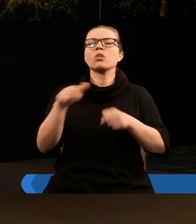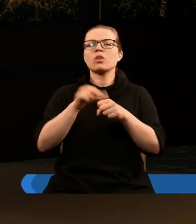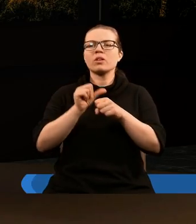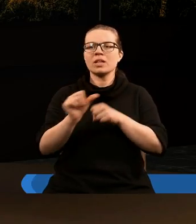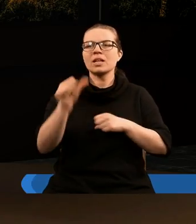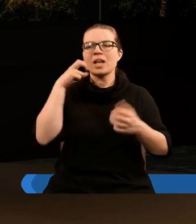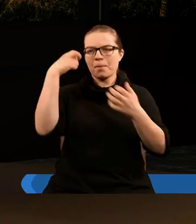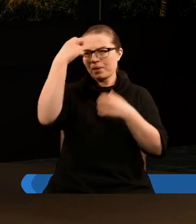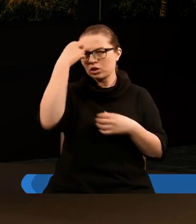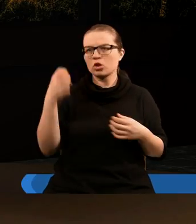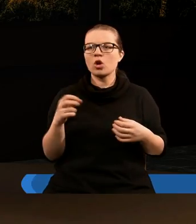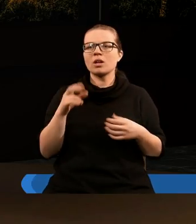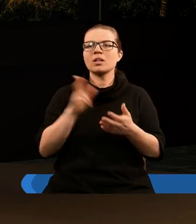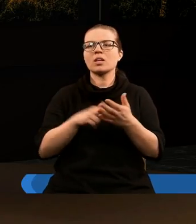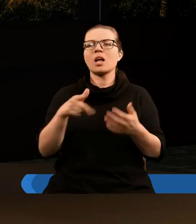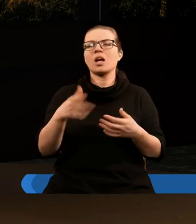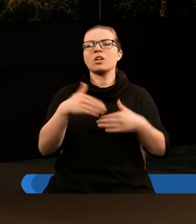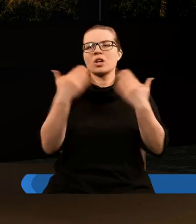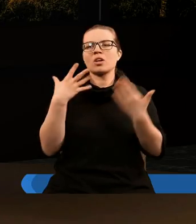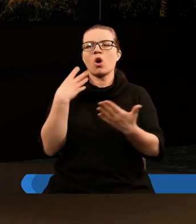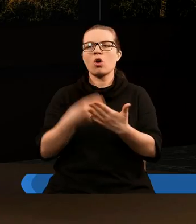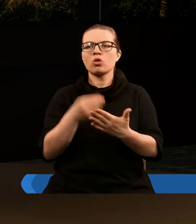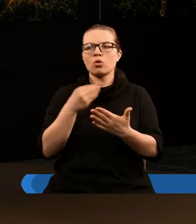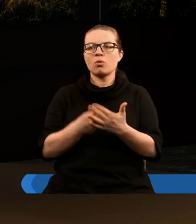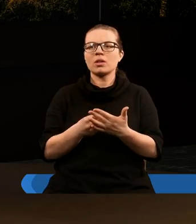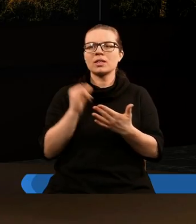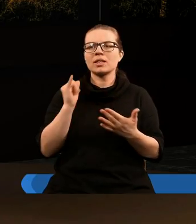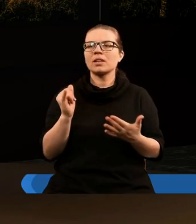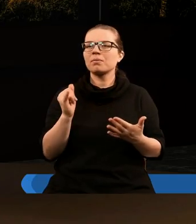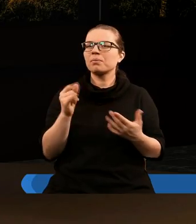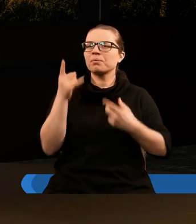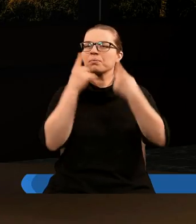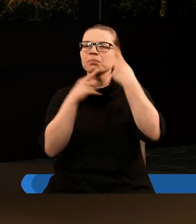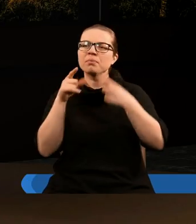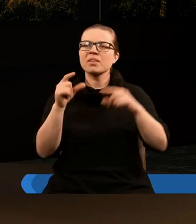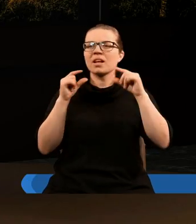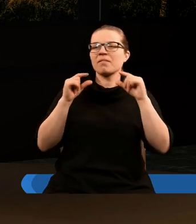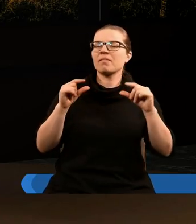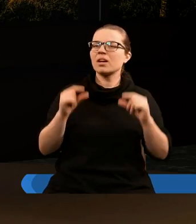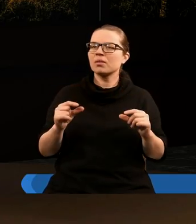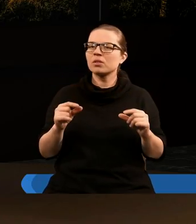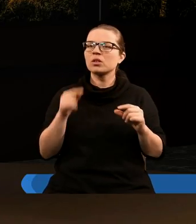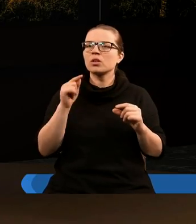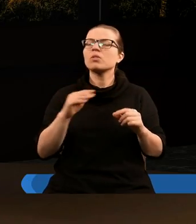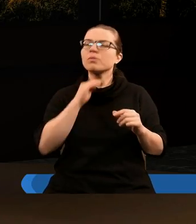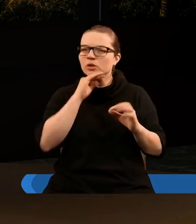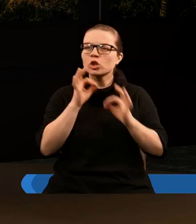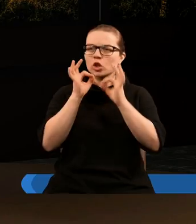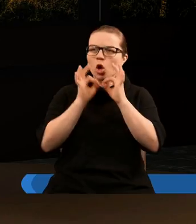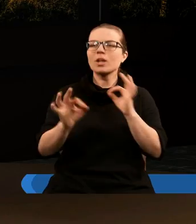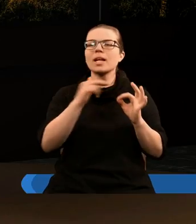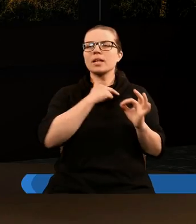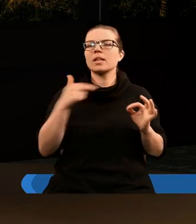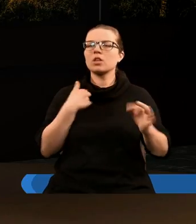którym jesteście zapieczętowani na dzień odkupienia. I myślę, że ten werset w sposób dostateczny nam